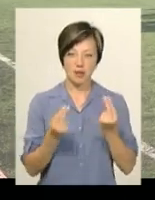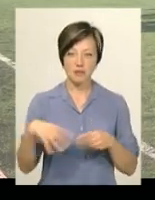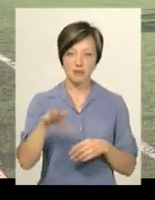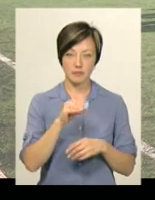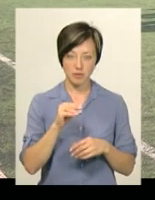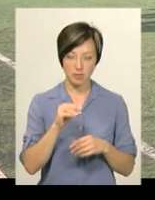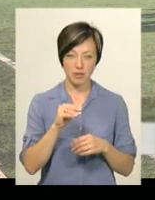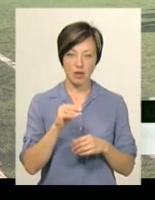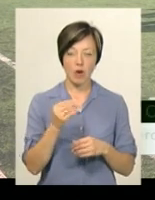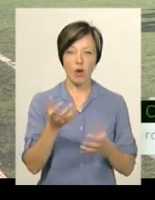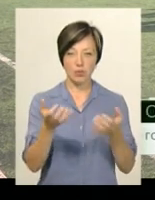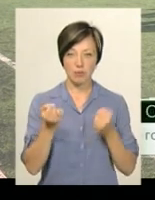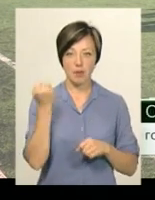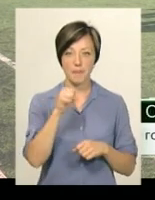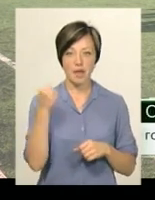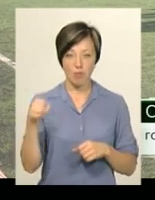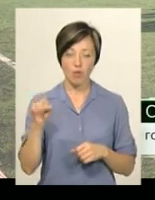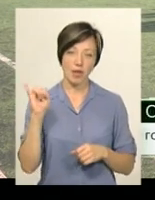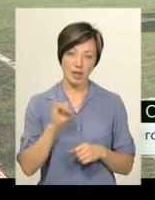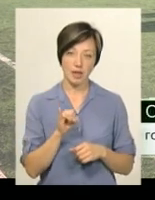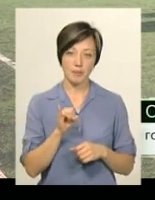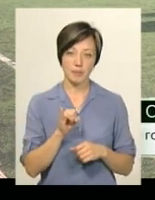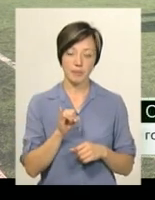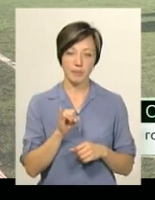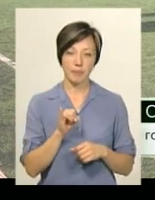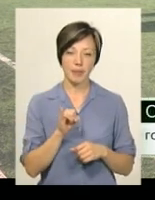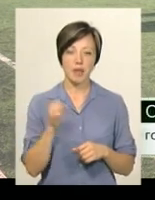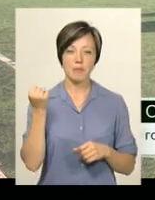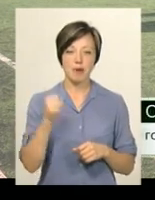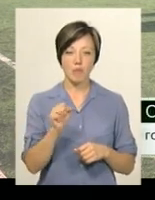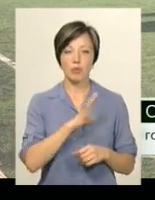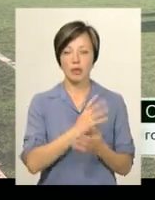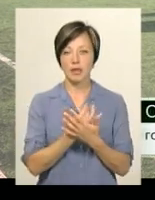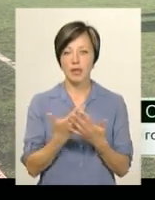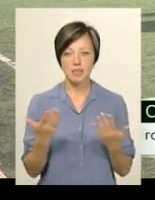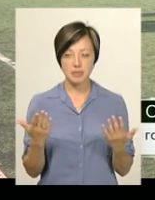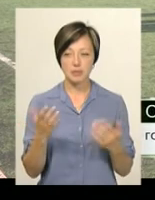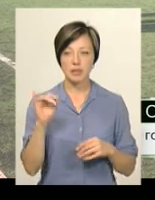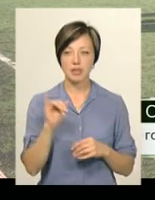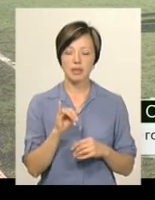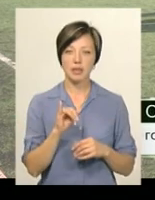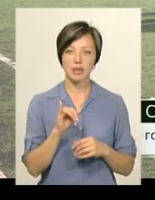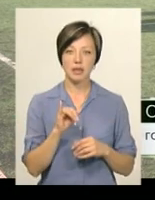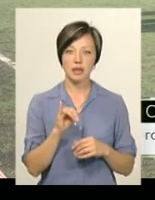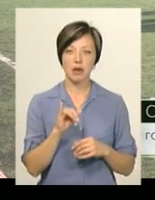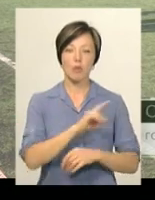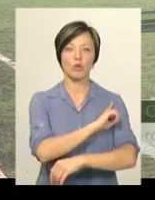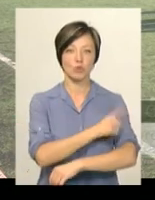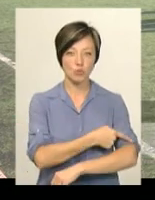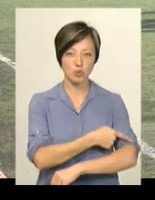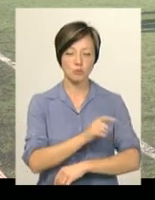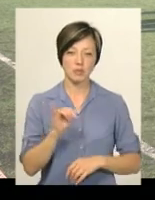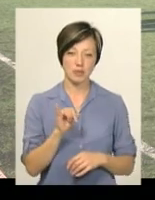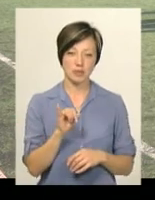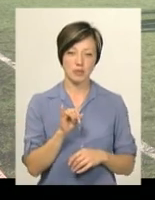матчі отримали перемоги. Перемоги були різними і потужними.